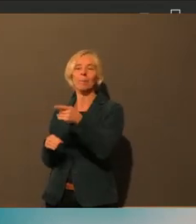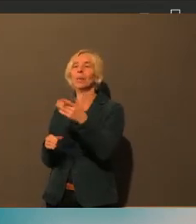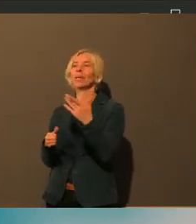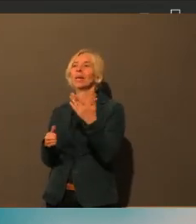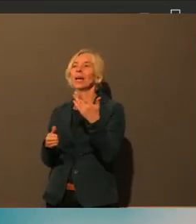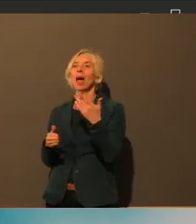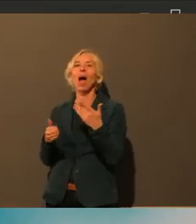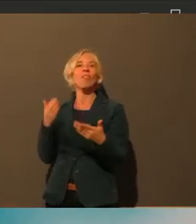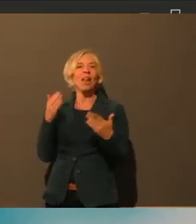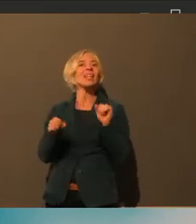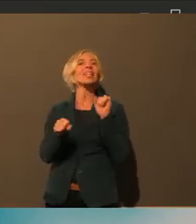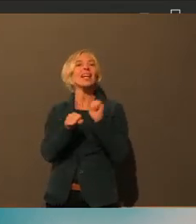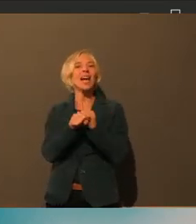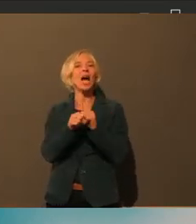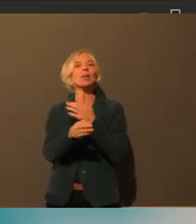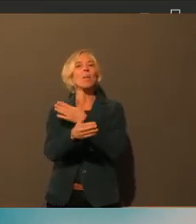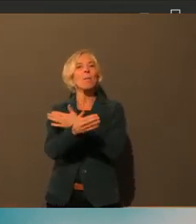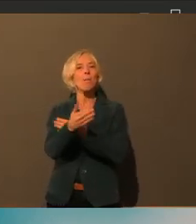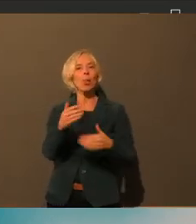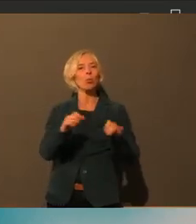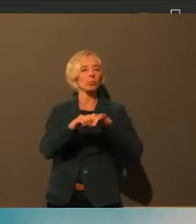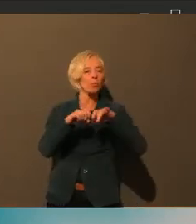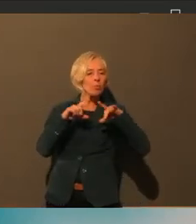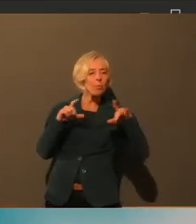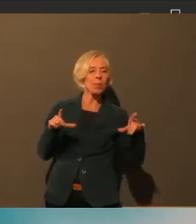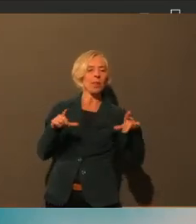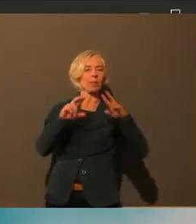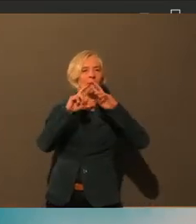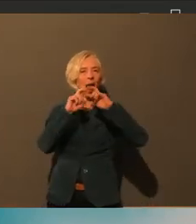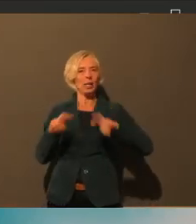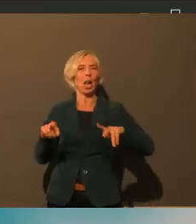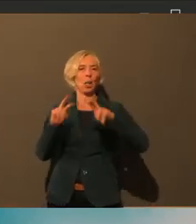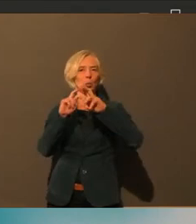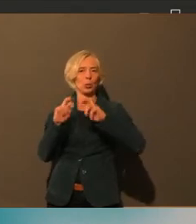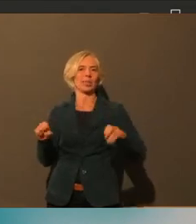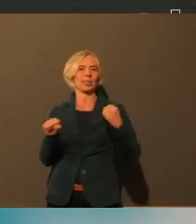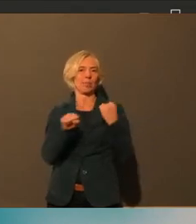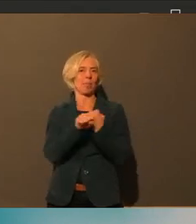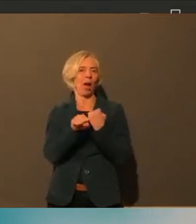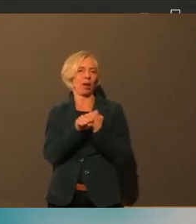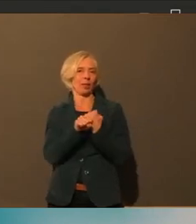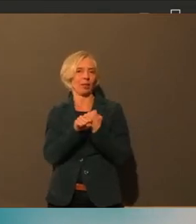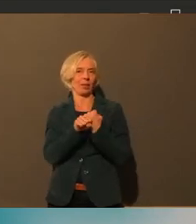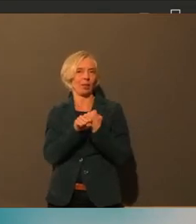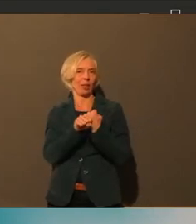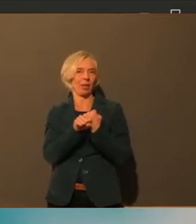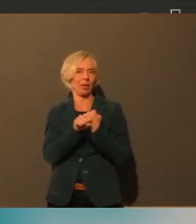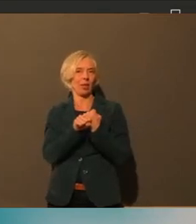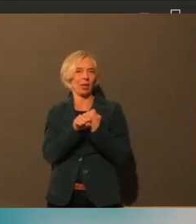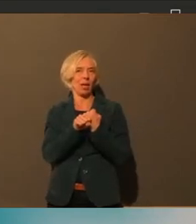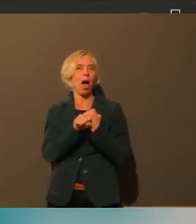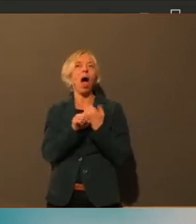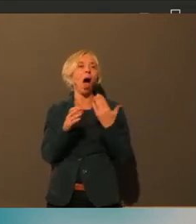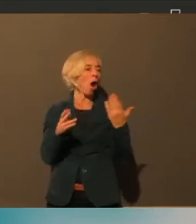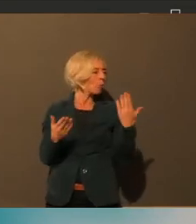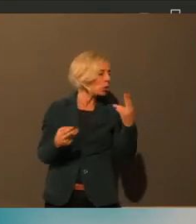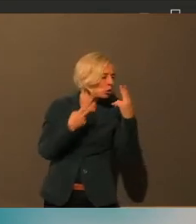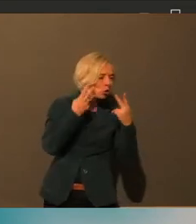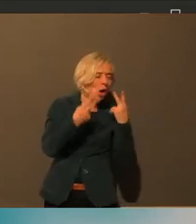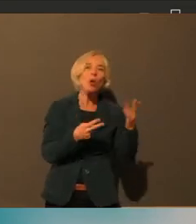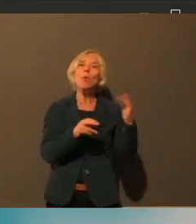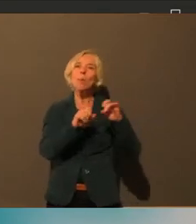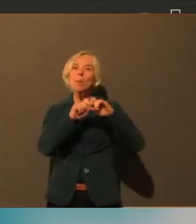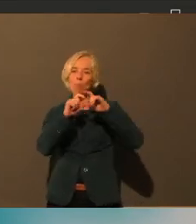Blutbildanalysen veranlassen von den Bewohnern oder Patienten, um ja eine mögliche Nährstoffmängel